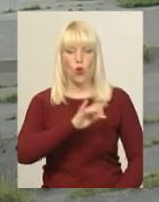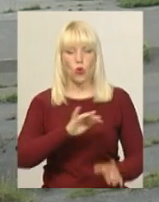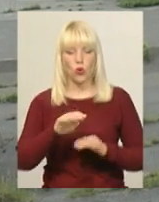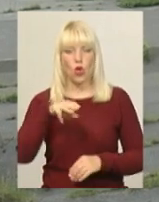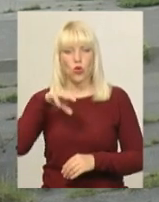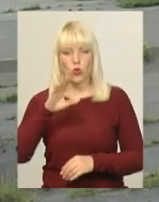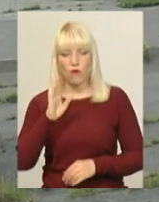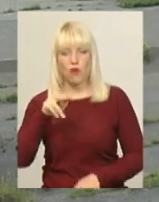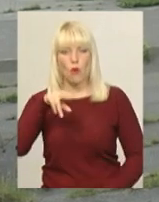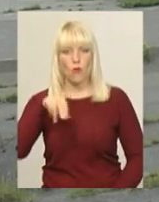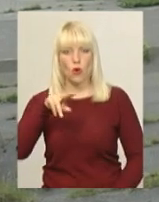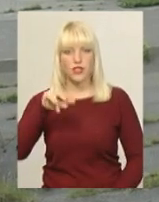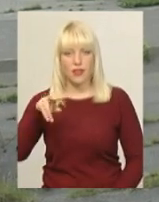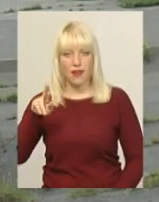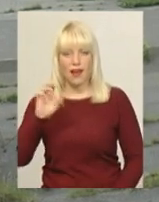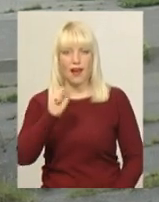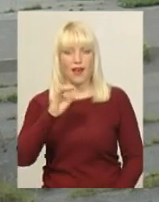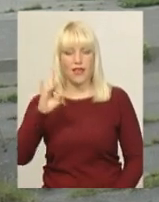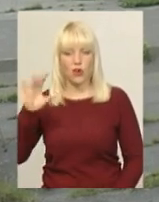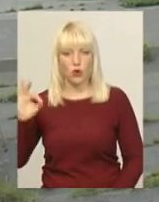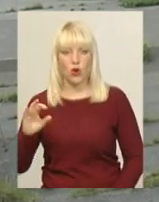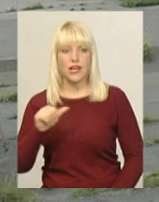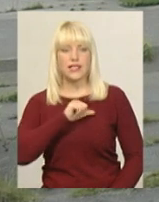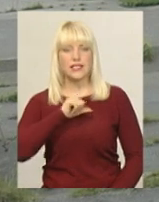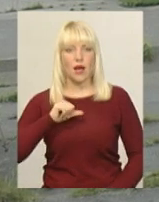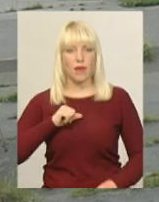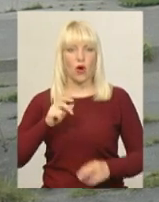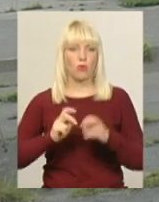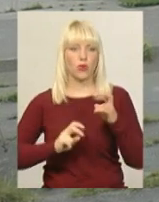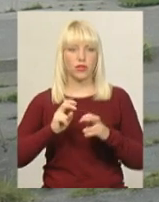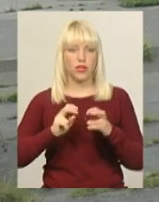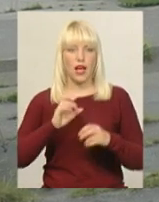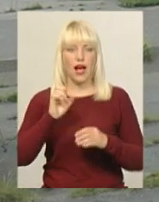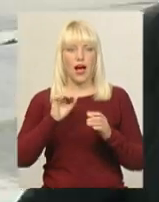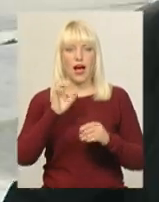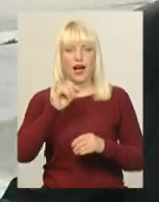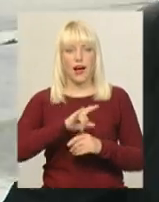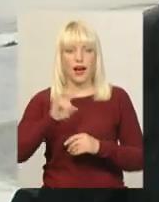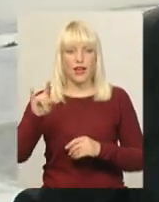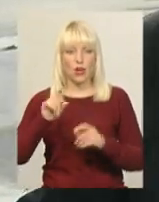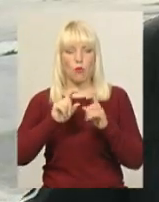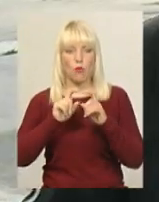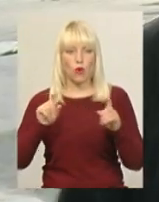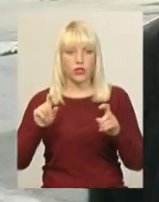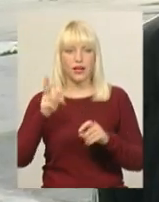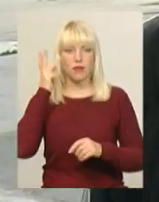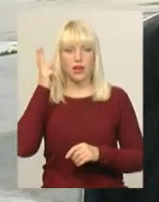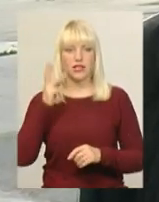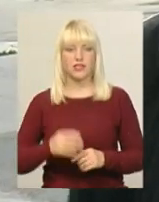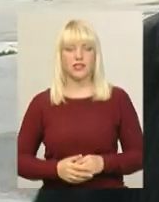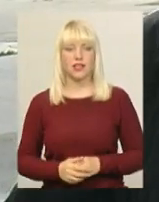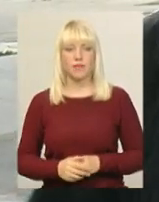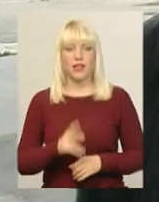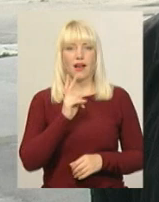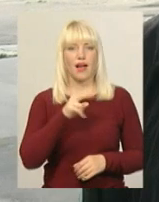«Держава» в особі Міністерства інфраструктури та саме комунальне підприємство «Аеропорт Хмельницький». Що сьогодні належить до КП «Аеропорту